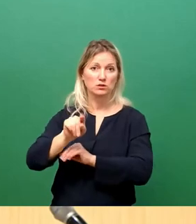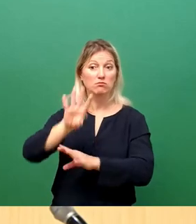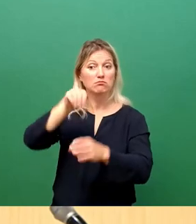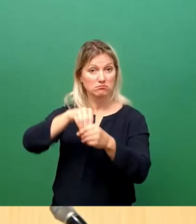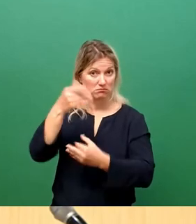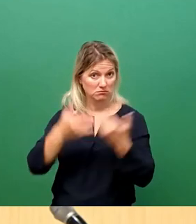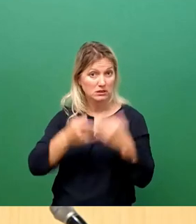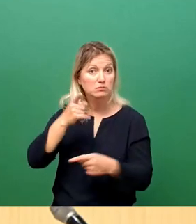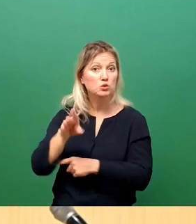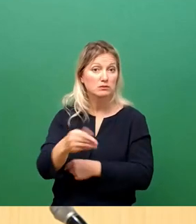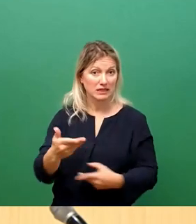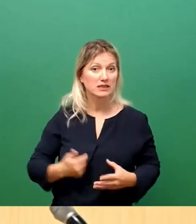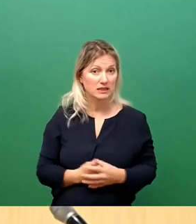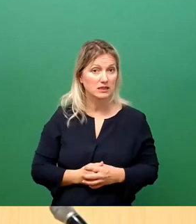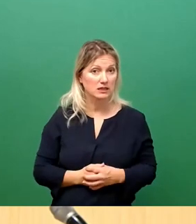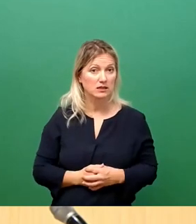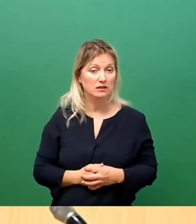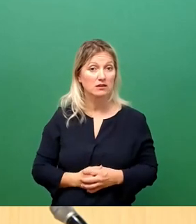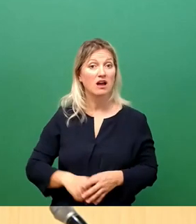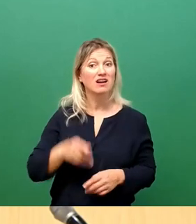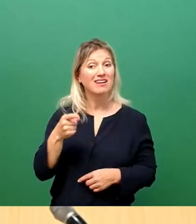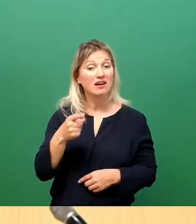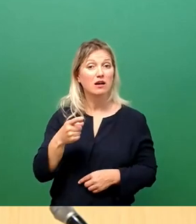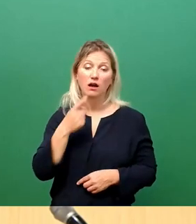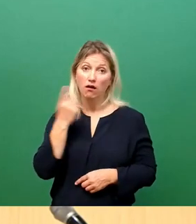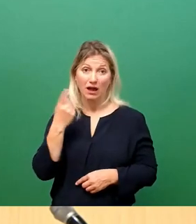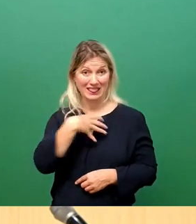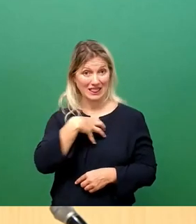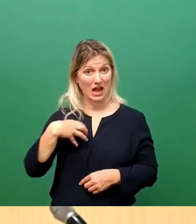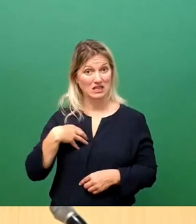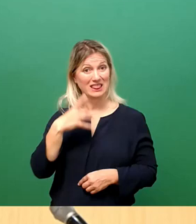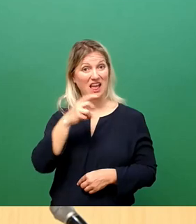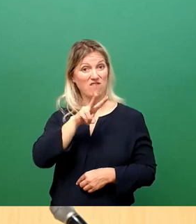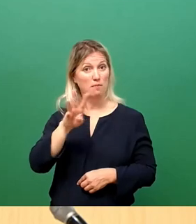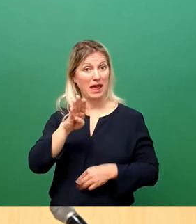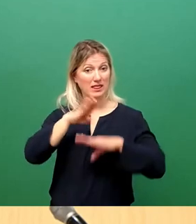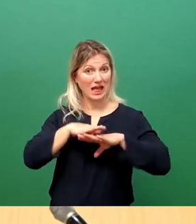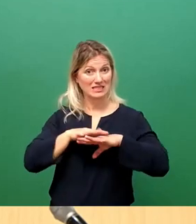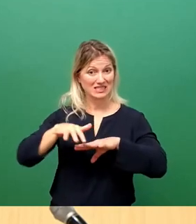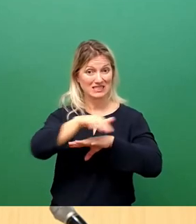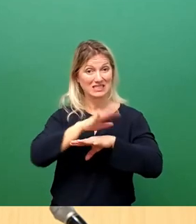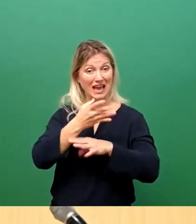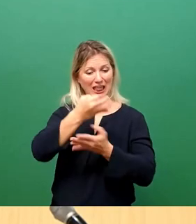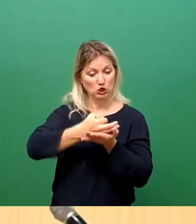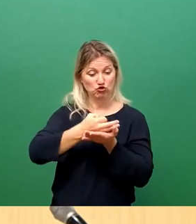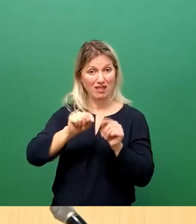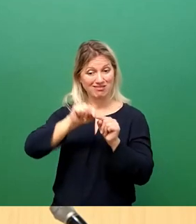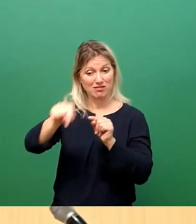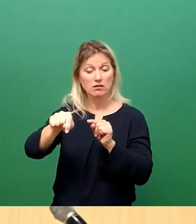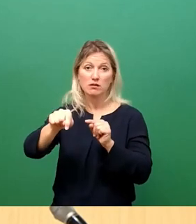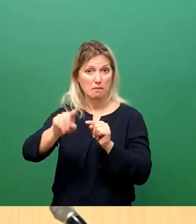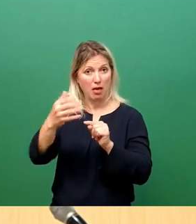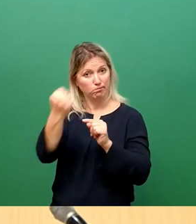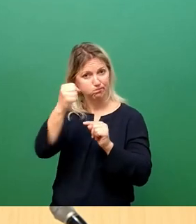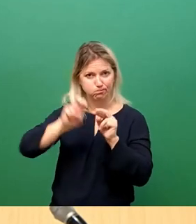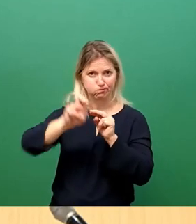berücksichtigen. Das ist der stärkste Ast im Dresdner DVB-Netz außerhalb des Innenstadtkerns. Nicht ohne Grund überlegen ja